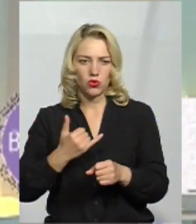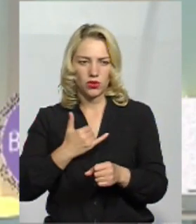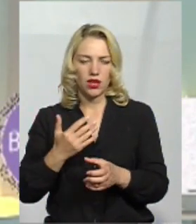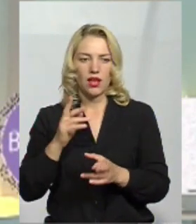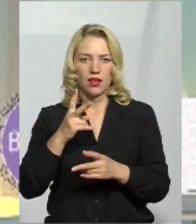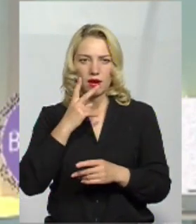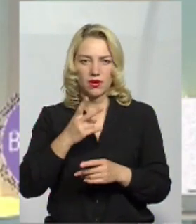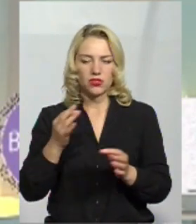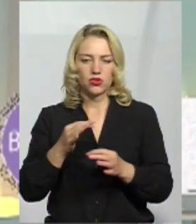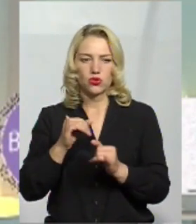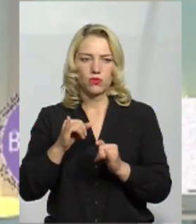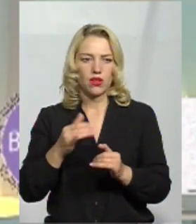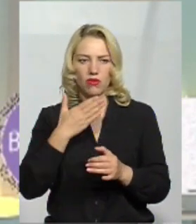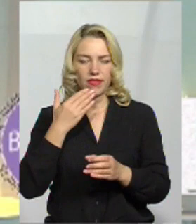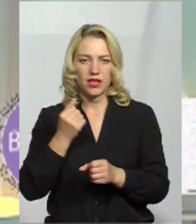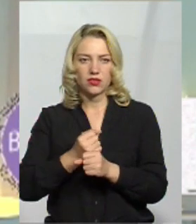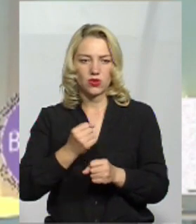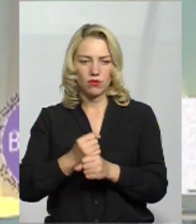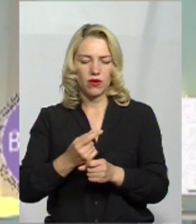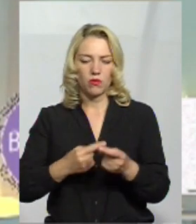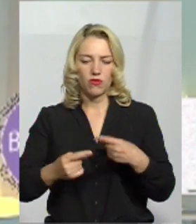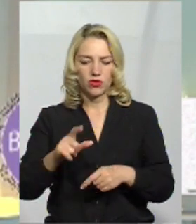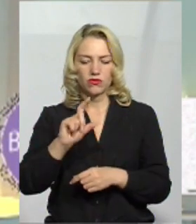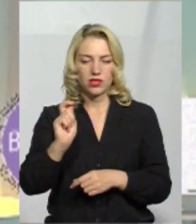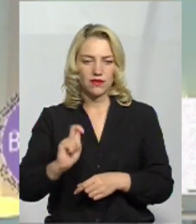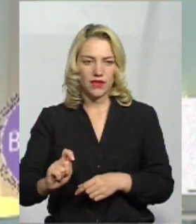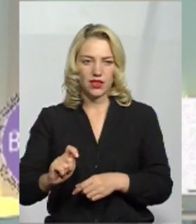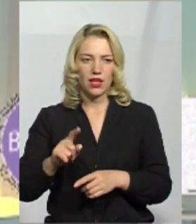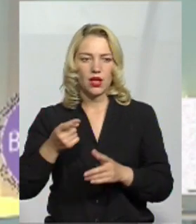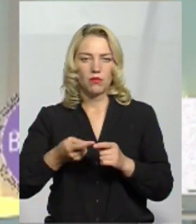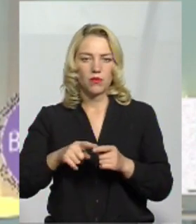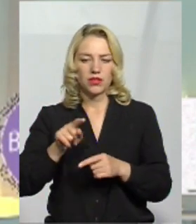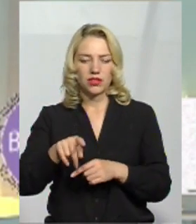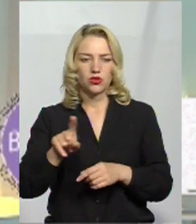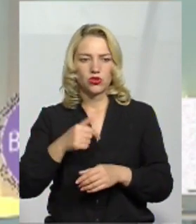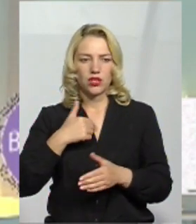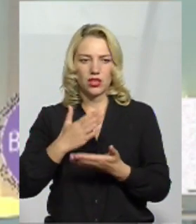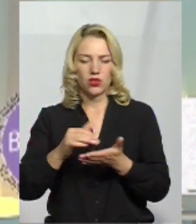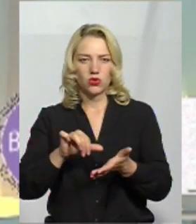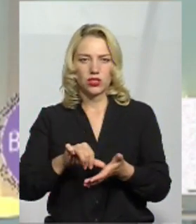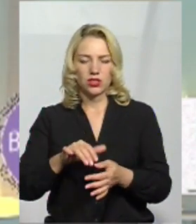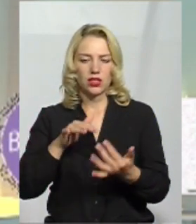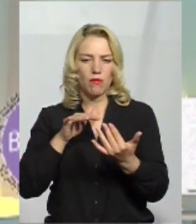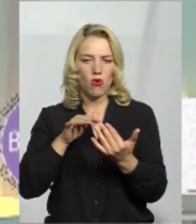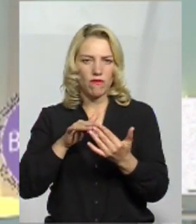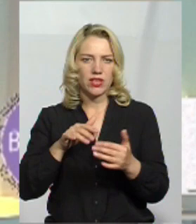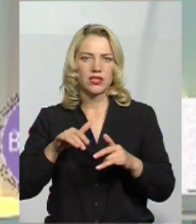нічого поганого не зробив. Повернувся з війни, попри те, що я є учасником бойових дій.